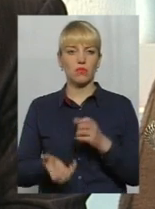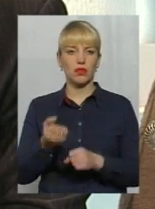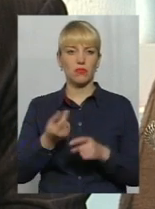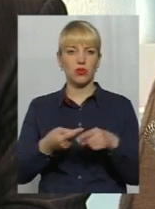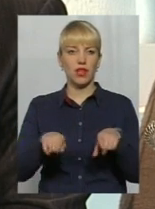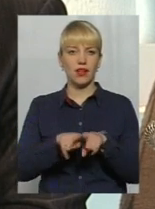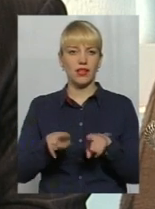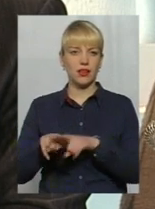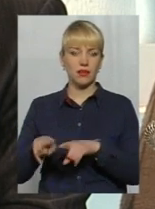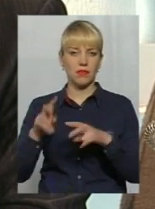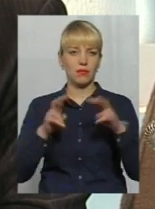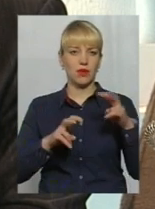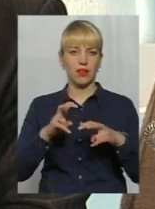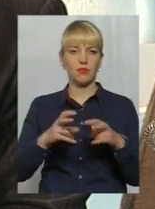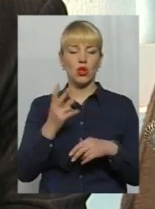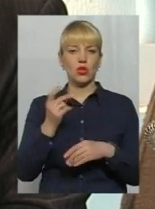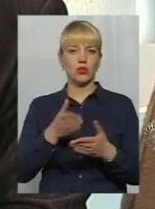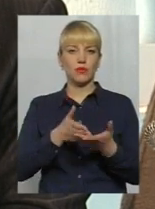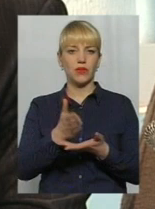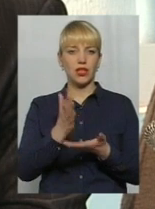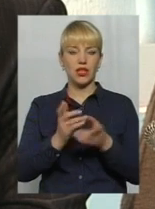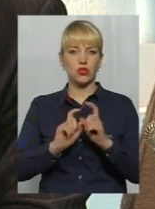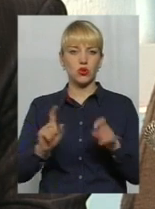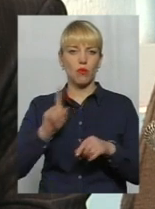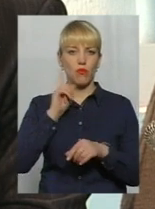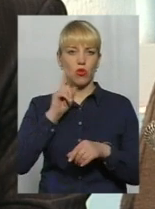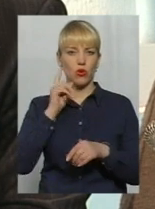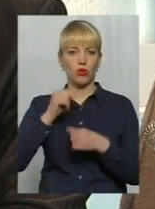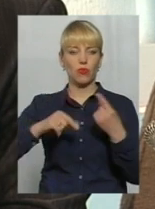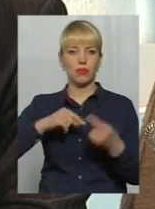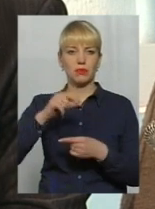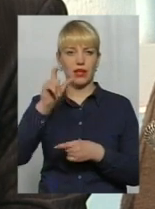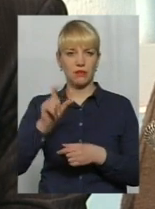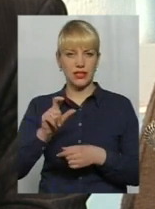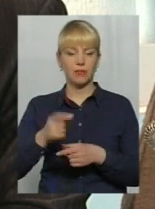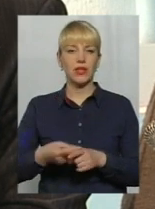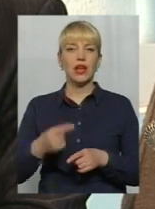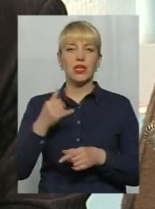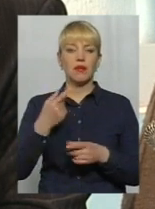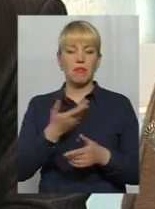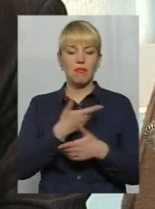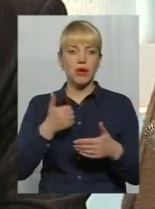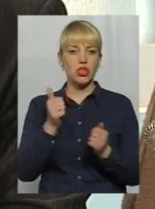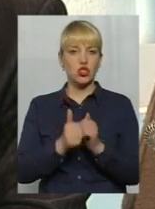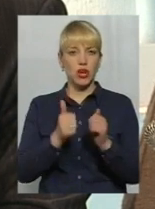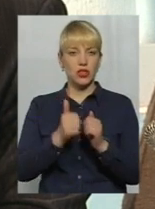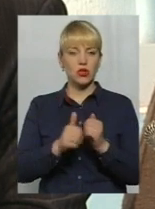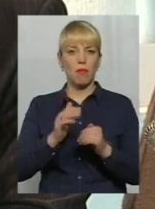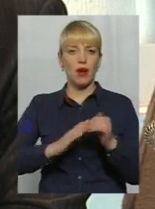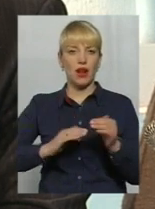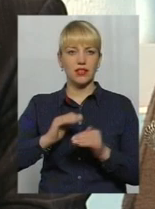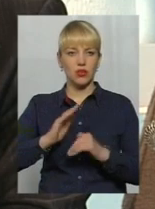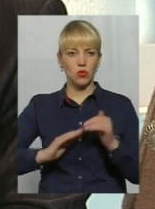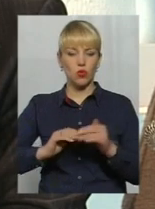Другим напрямком є школа молодого підприємця. Ми дуже часто практикуємо